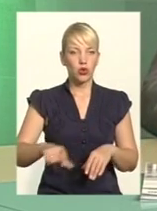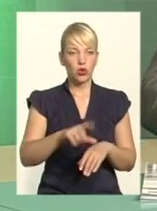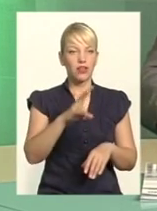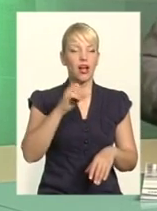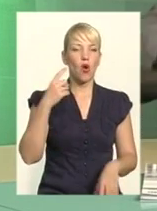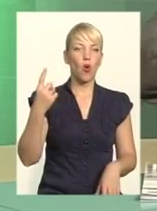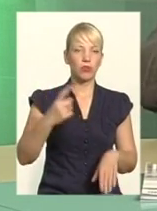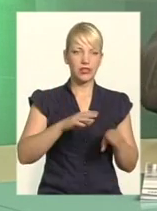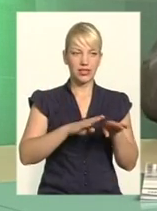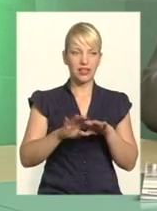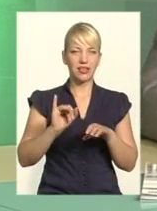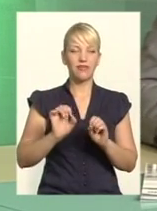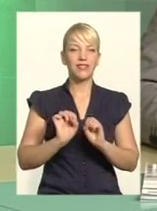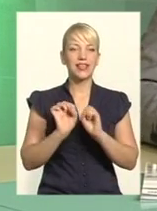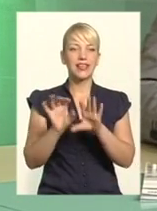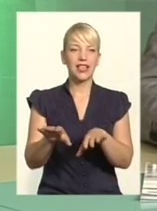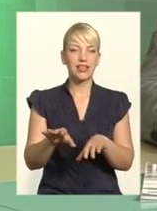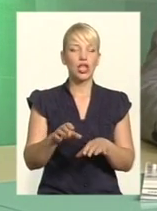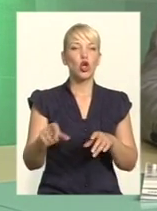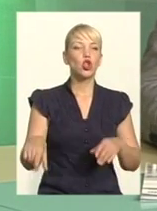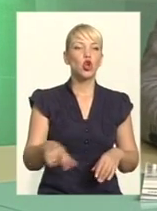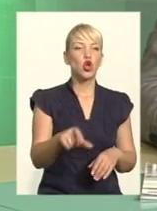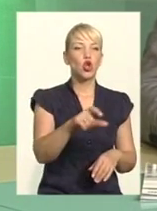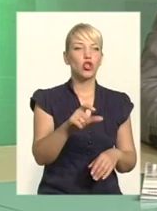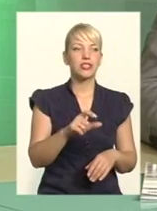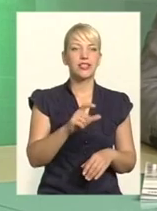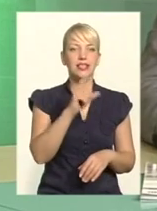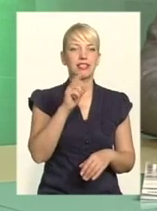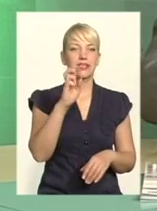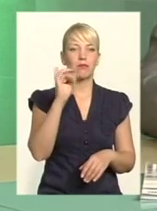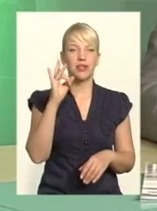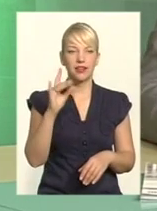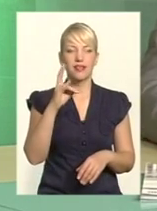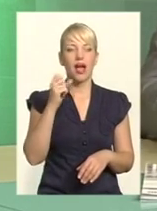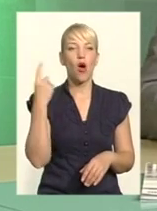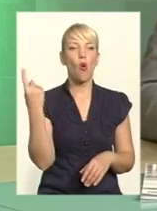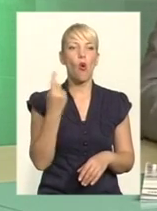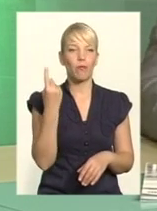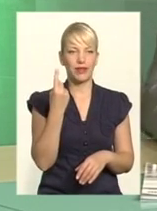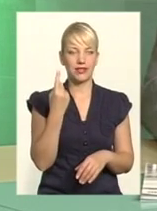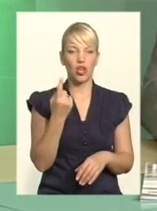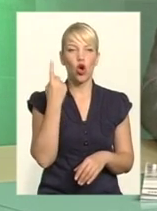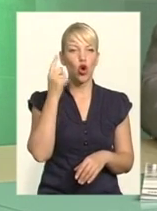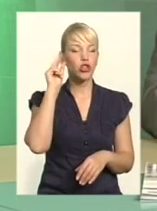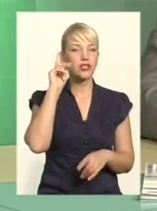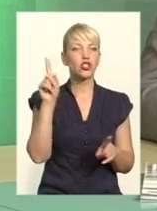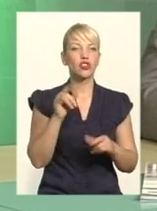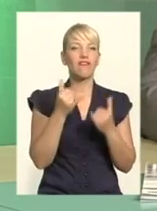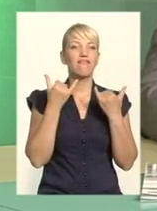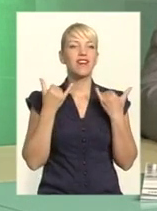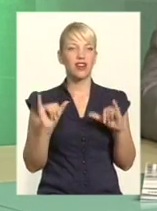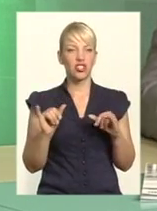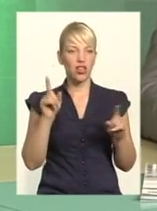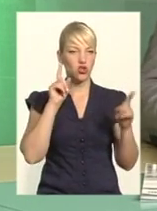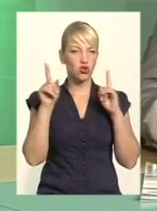всі так званий дорожний збір на обласний рівень. Одна лише цифра, яка просто вражає і шокує. Минулому році